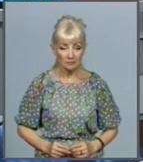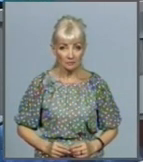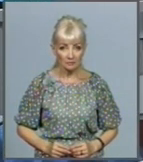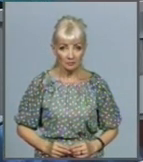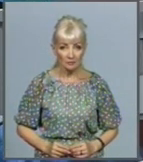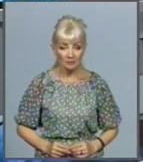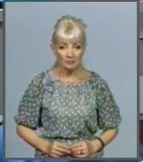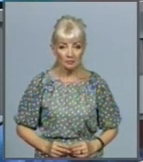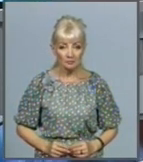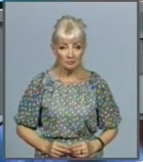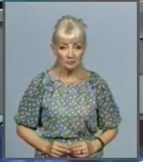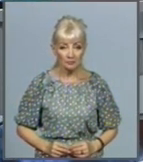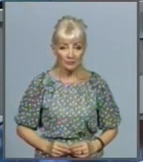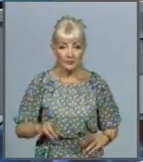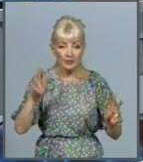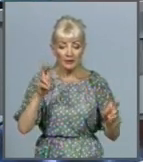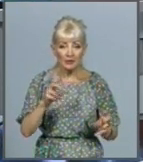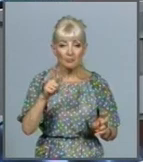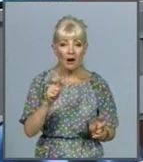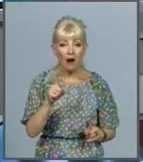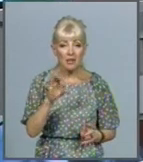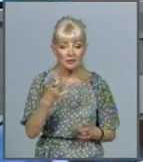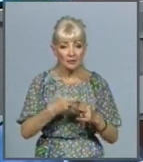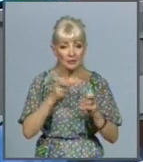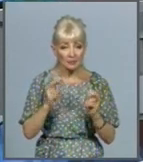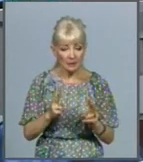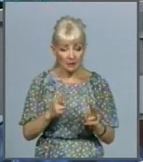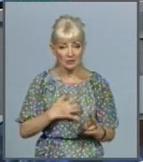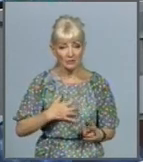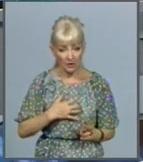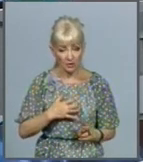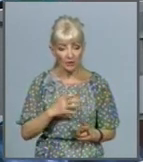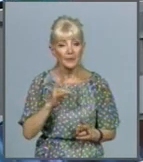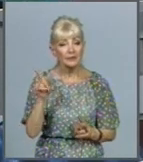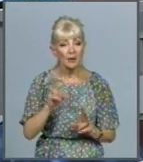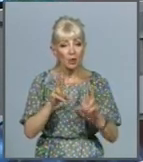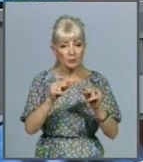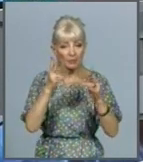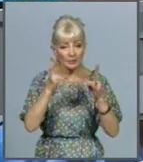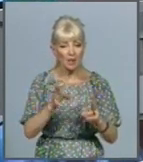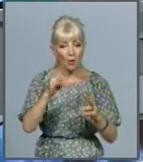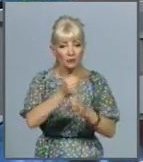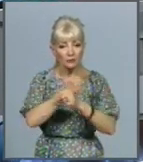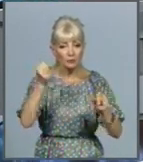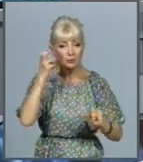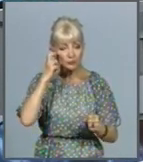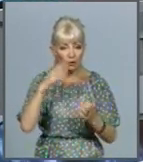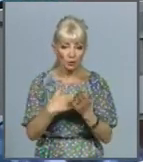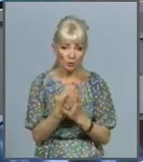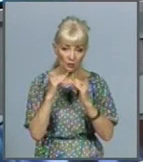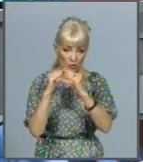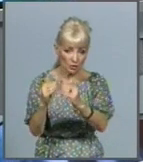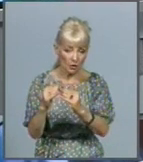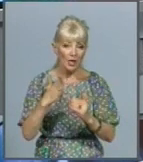Тема газової безпеки знову на порядку денному Кабміну. Там обіцяють постраждалими від вибуху у Києві нове житло. Наші кореспонденти